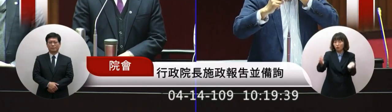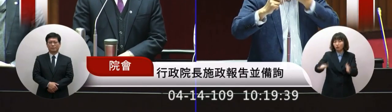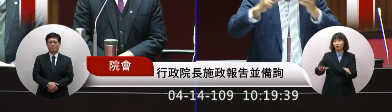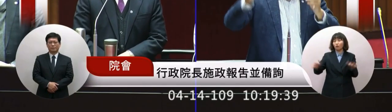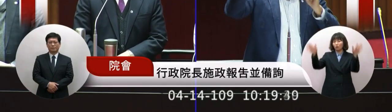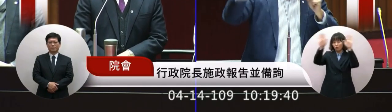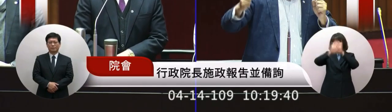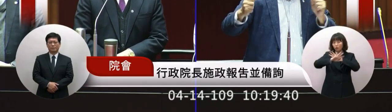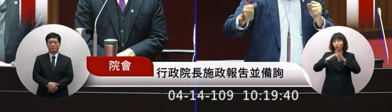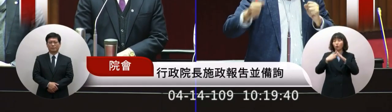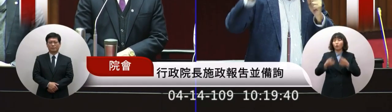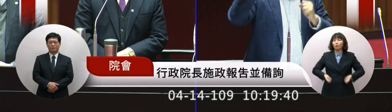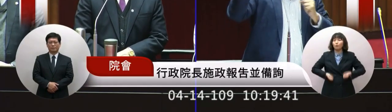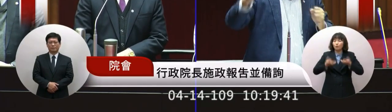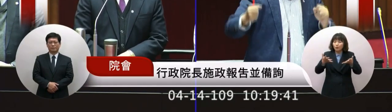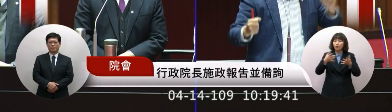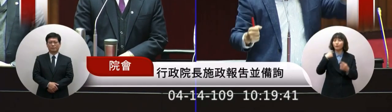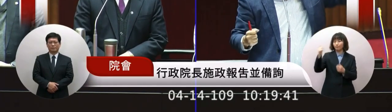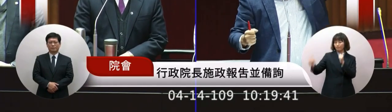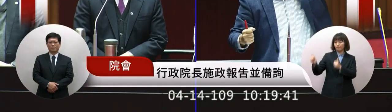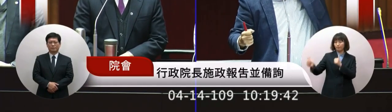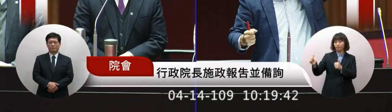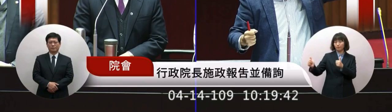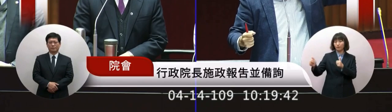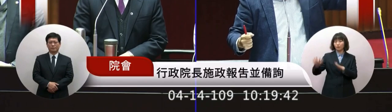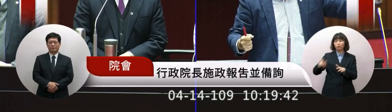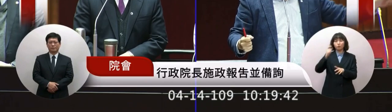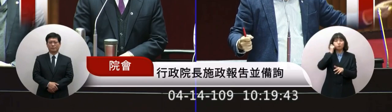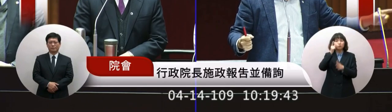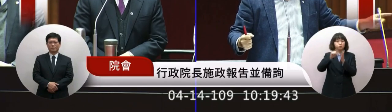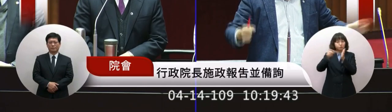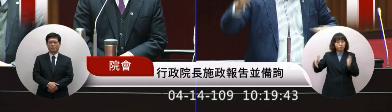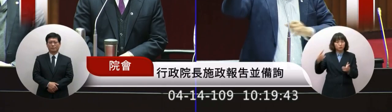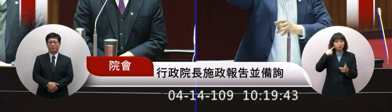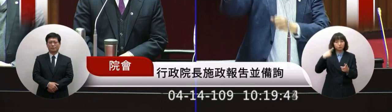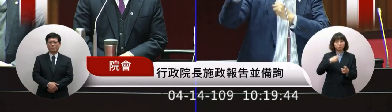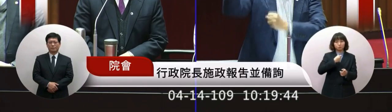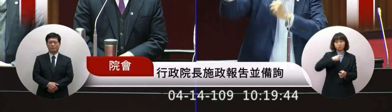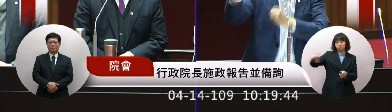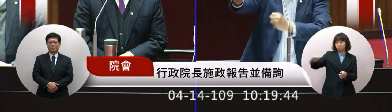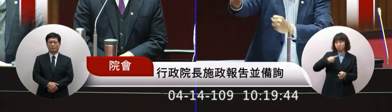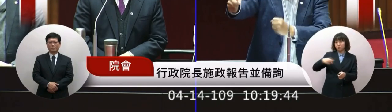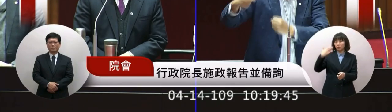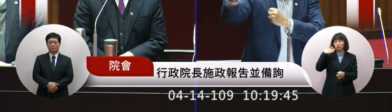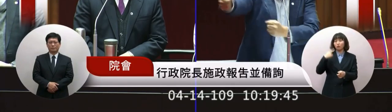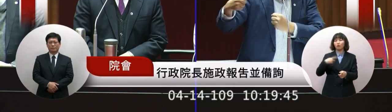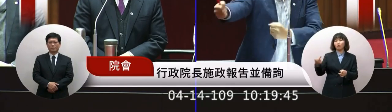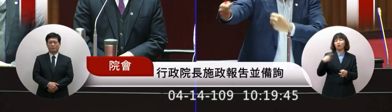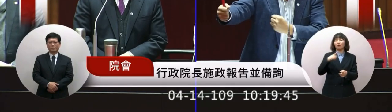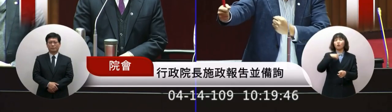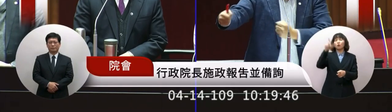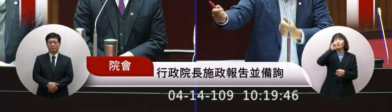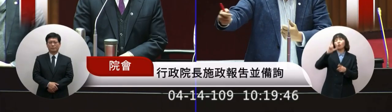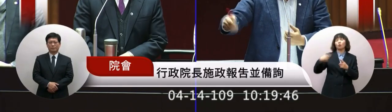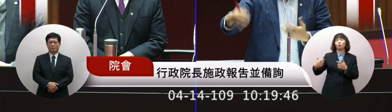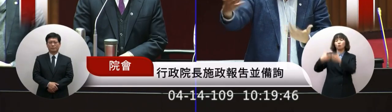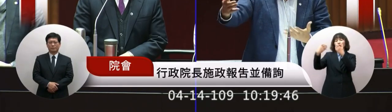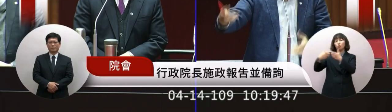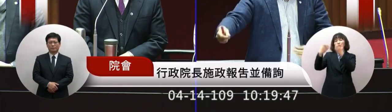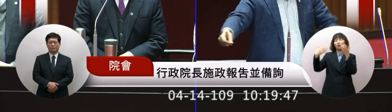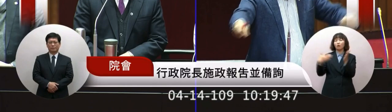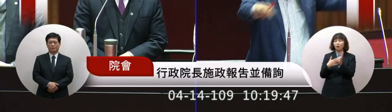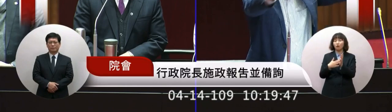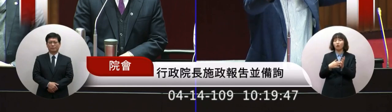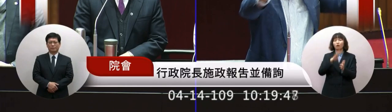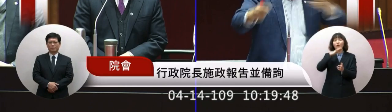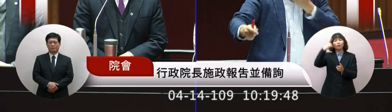晚上為了要慶祝還是要比賽看我們這個月我們兩個怎麼隔離我們兩個喝酒喝喝喝我們兩個喝酒喝喝的